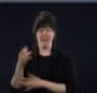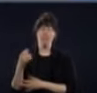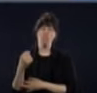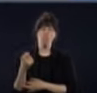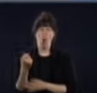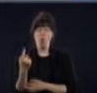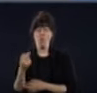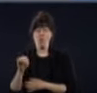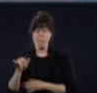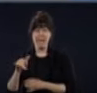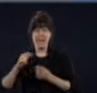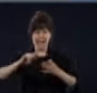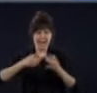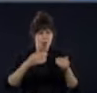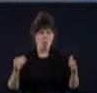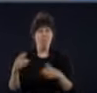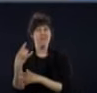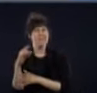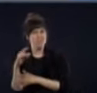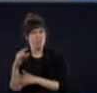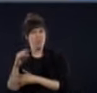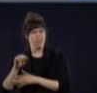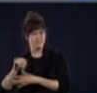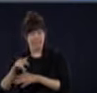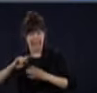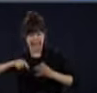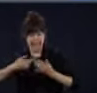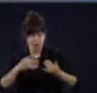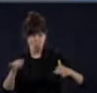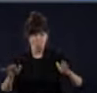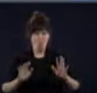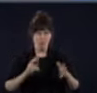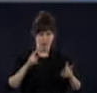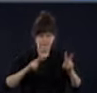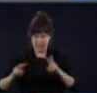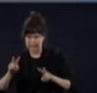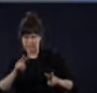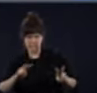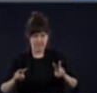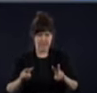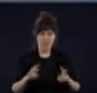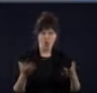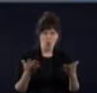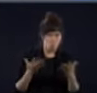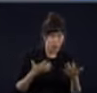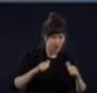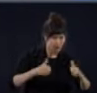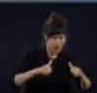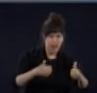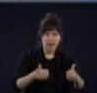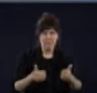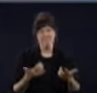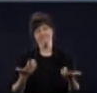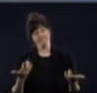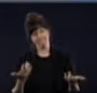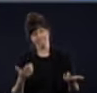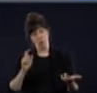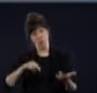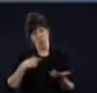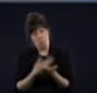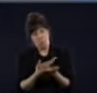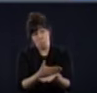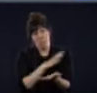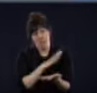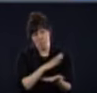ces comportements humains, comment je pourrais dire, on a toujours des bonnes raisons de ne se sentir à risque. Puis le 2 mètres, il n'est pas